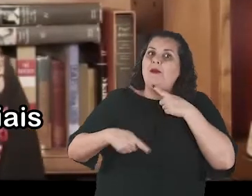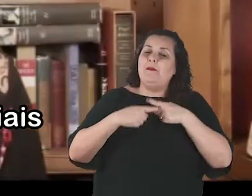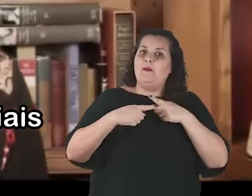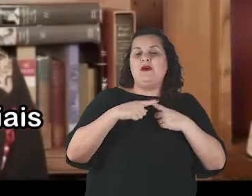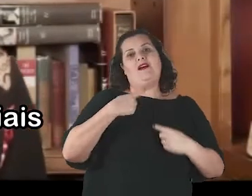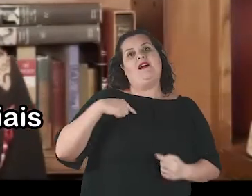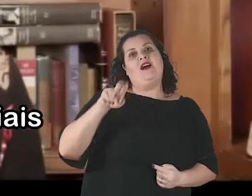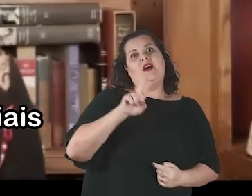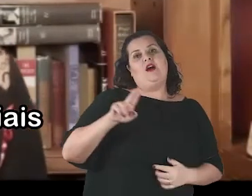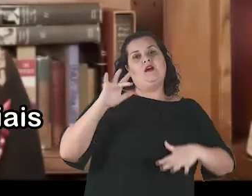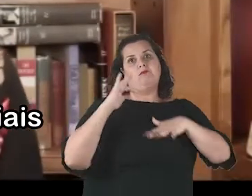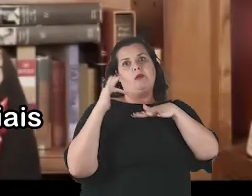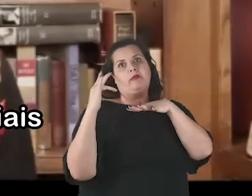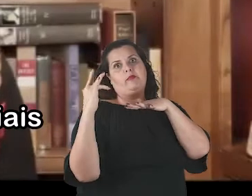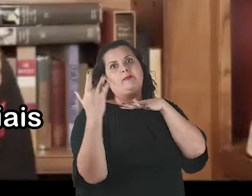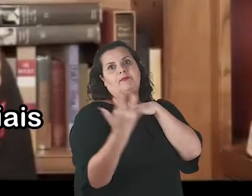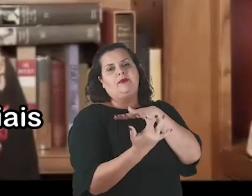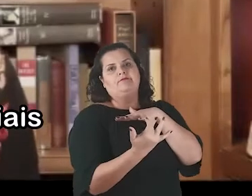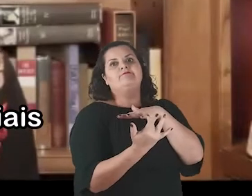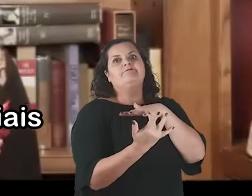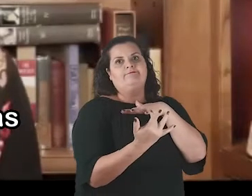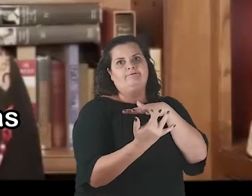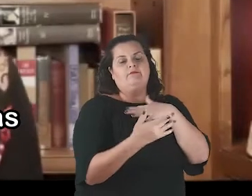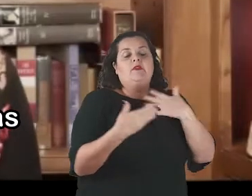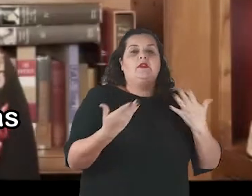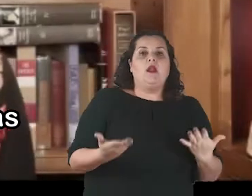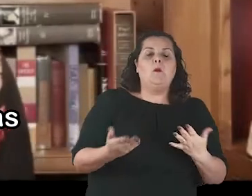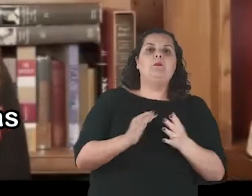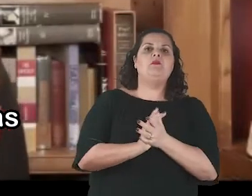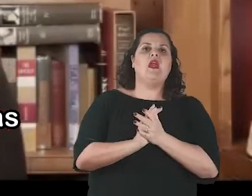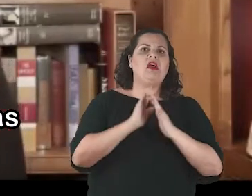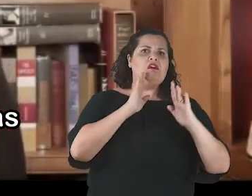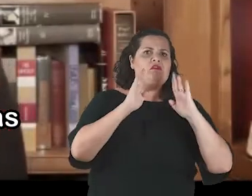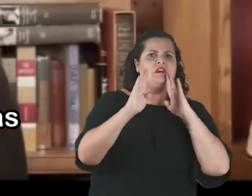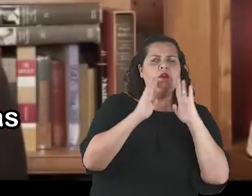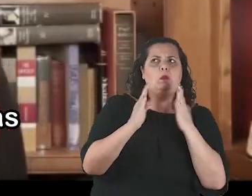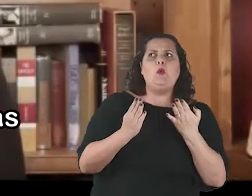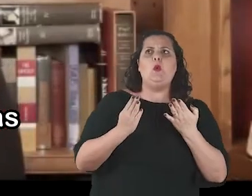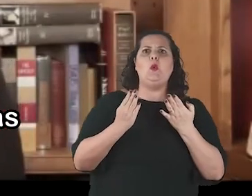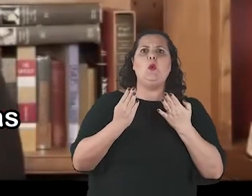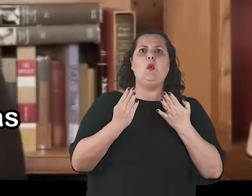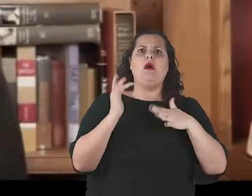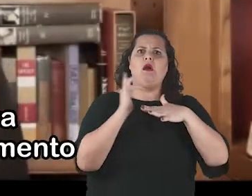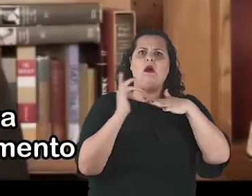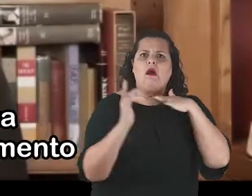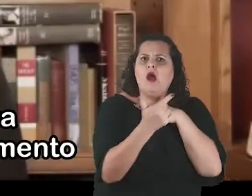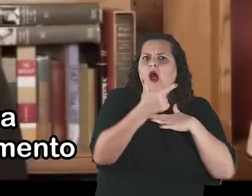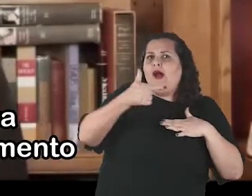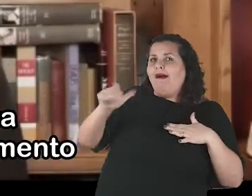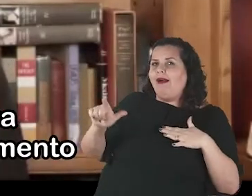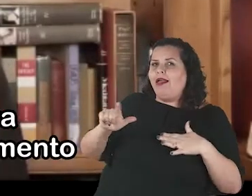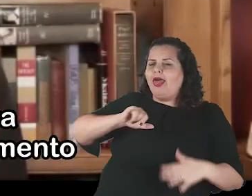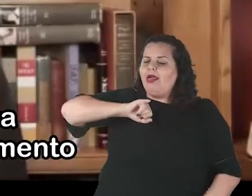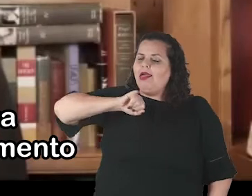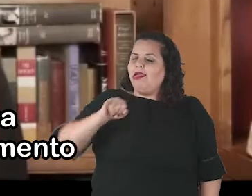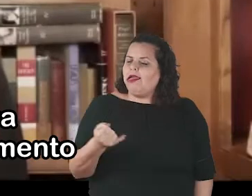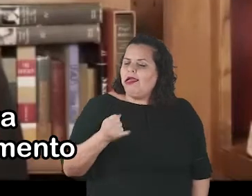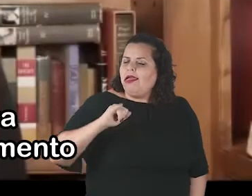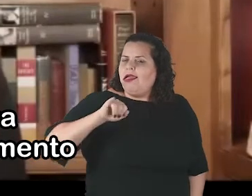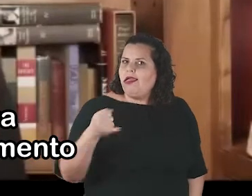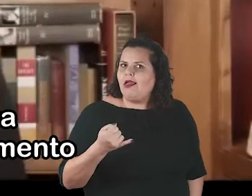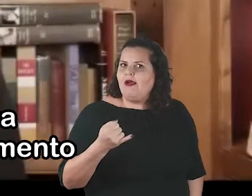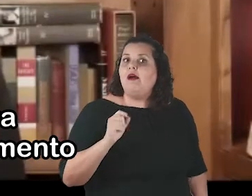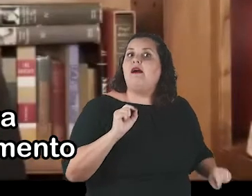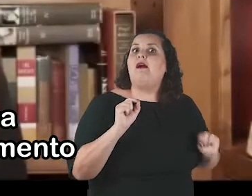other social media have learned to bite hard on the psychological needs of our young people, creating new obstacles to